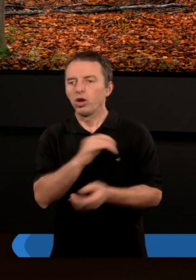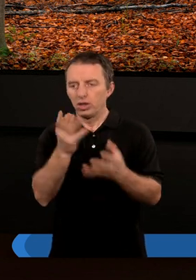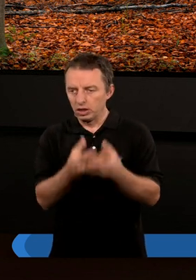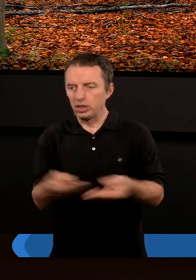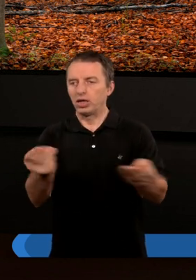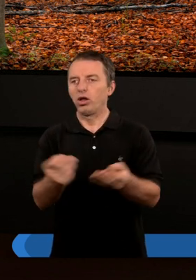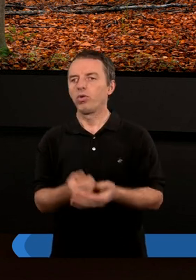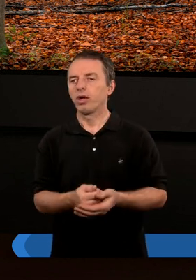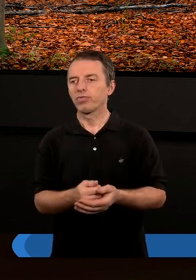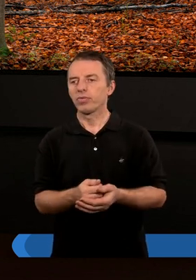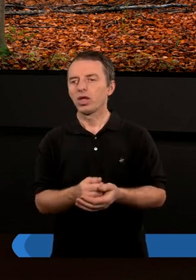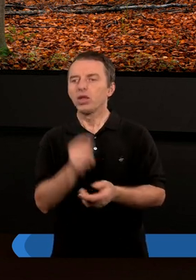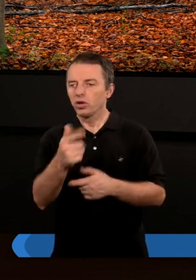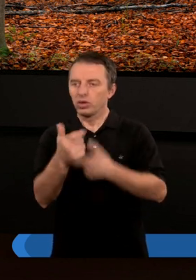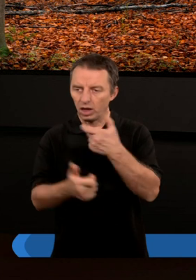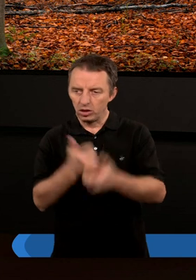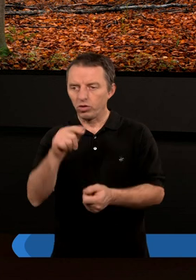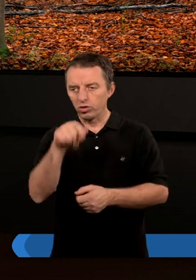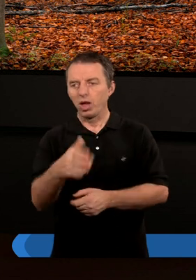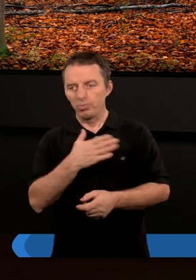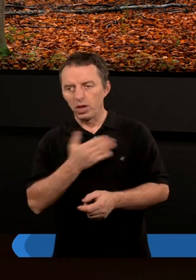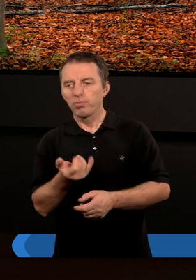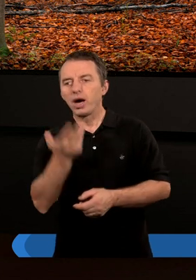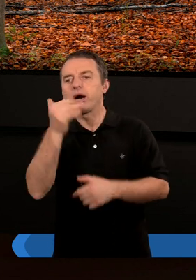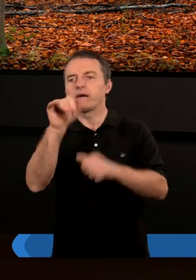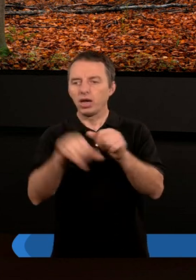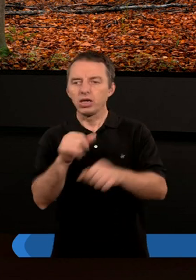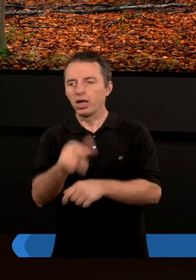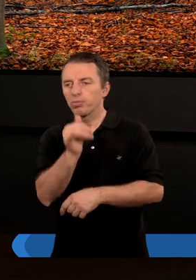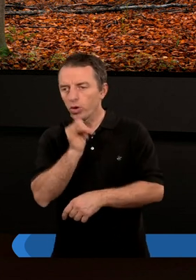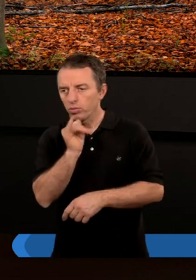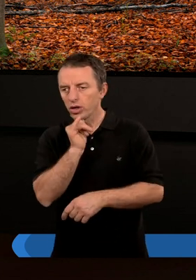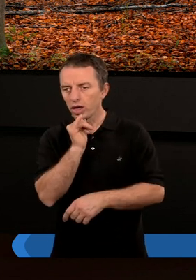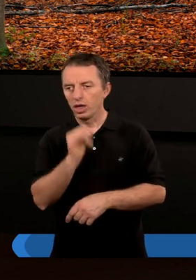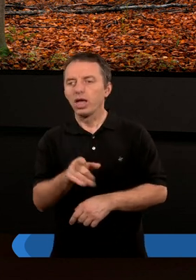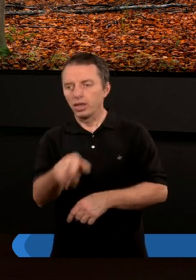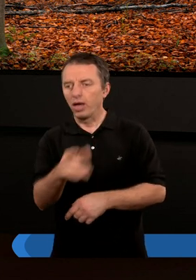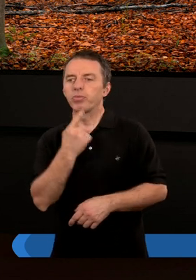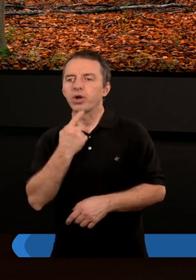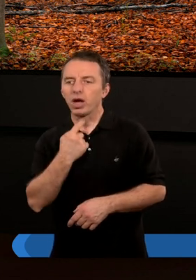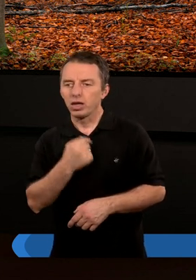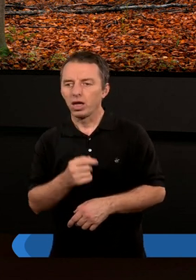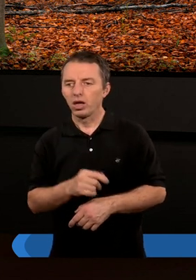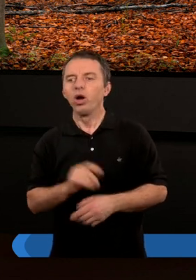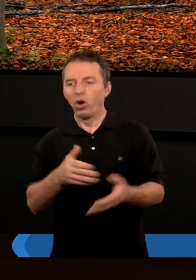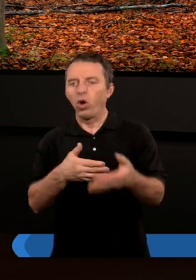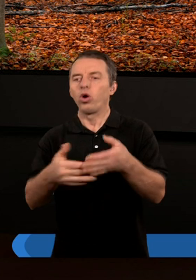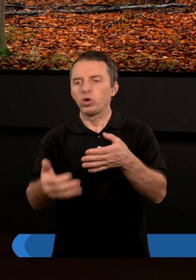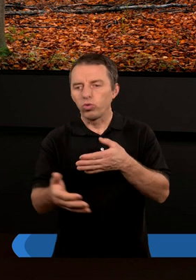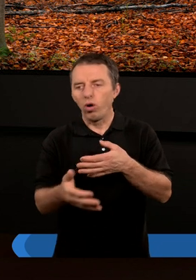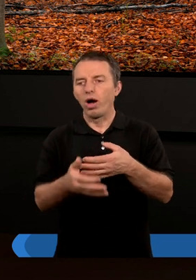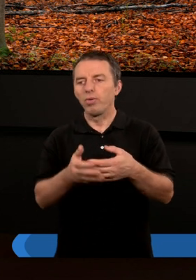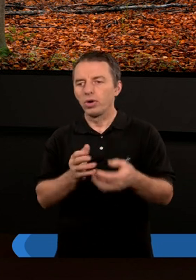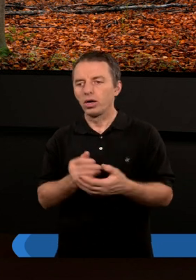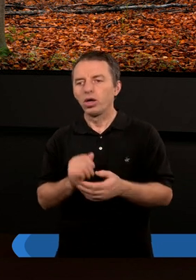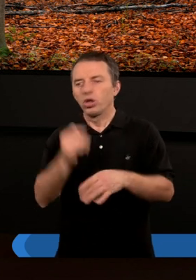prostu znikną. No i zastosowałem to, miałem parę lat takich prób i te pragnienia co prawda osłabły,